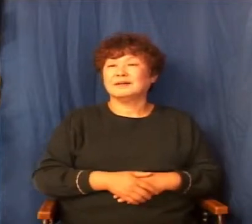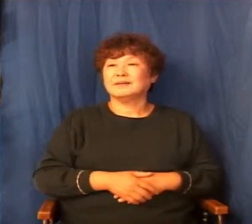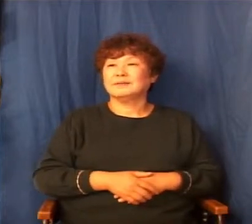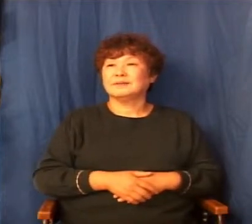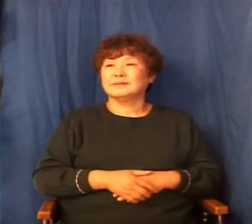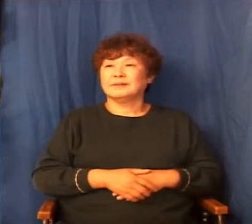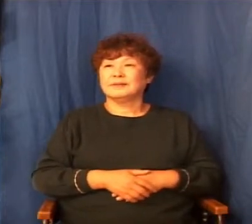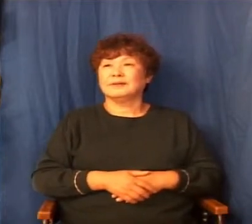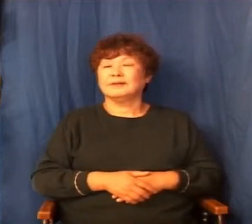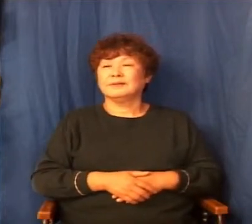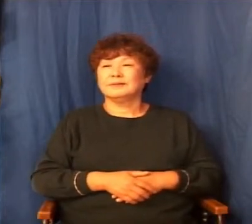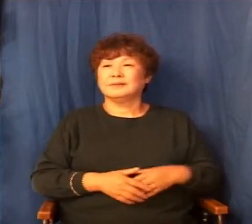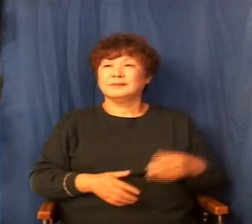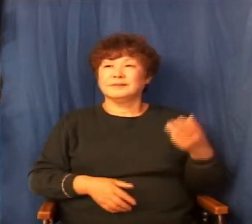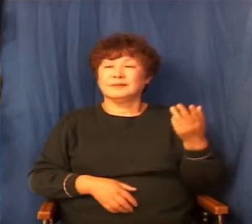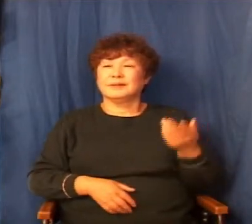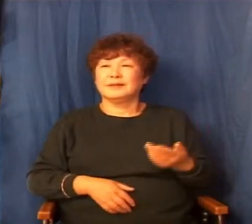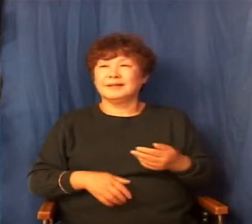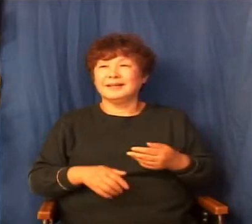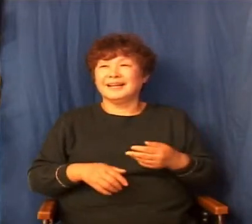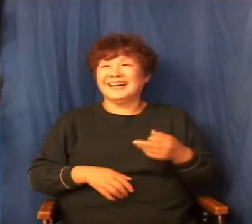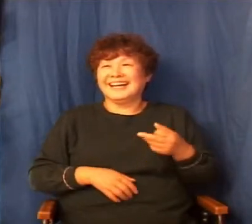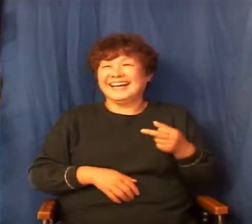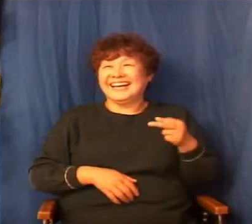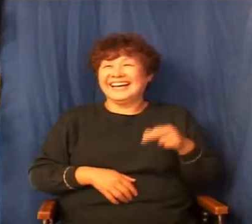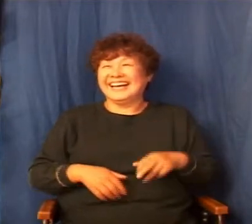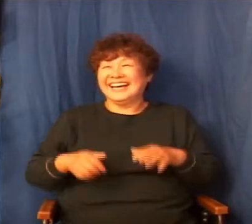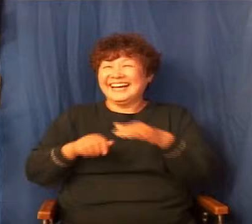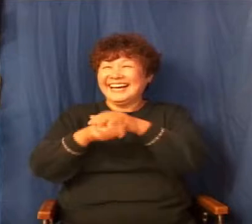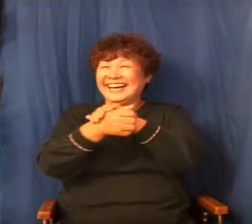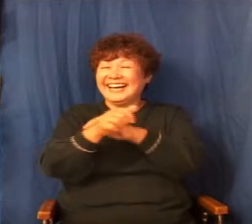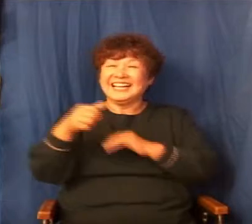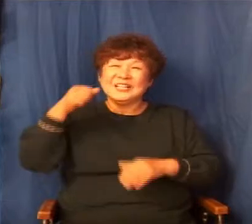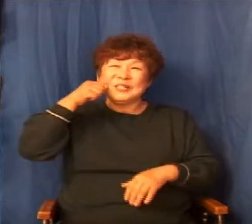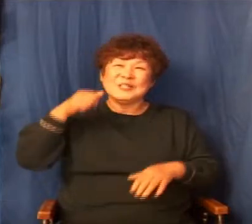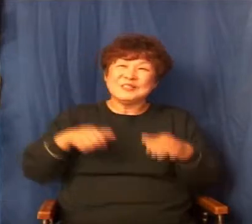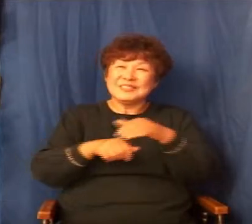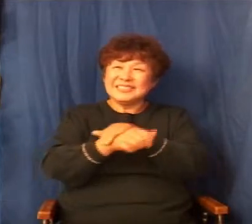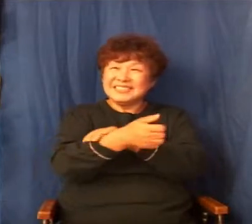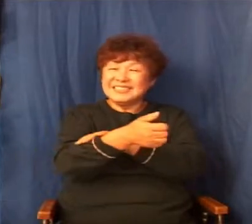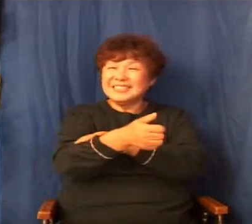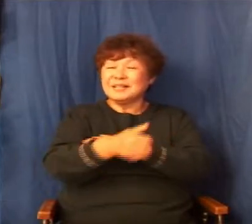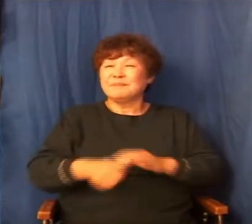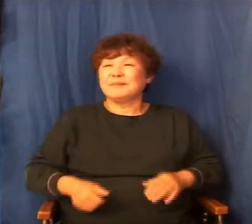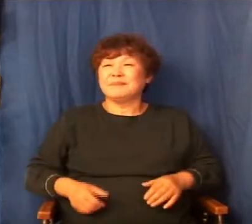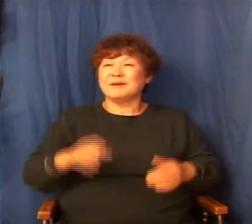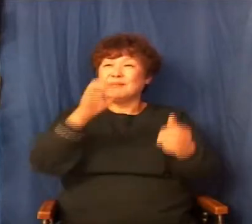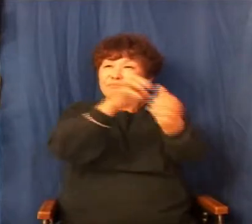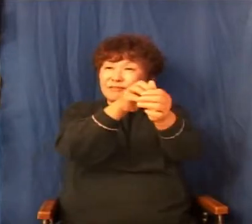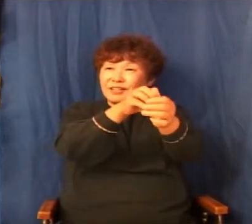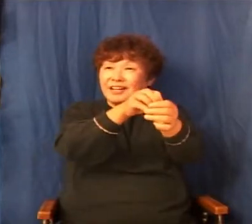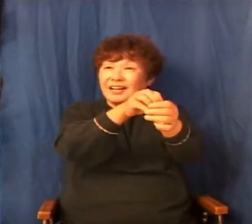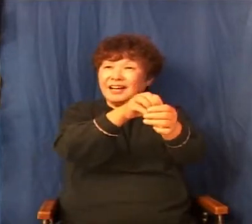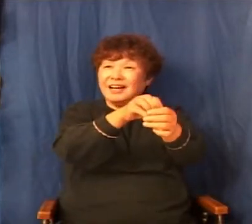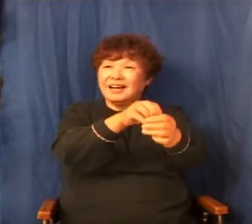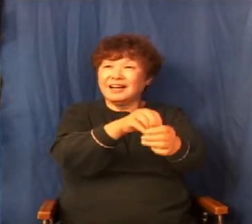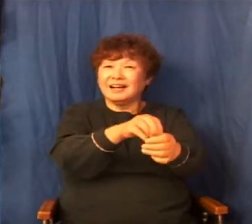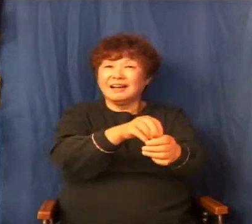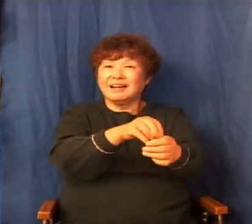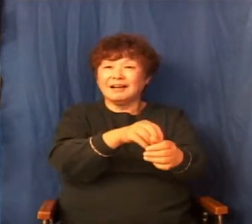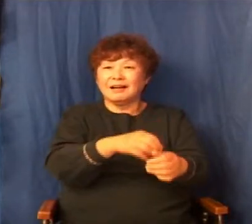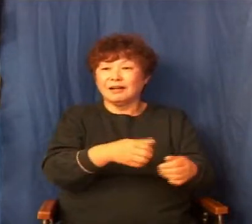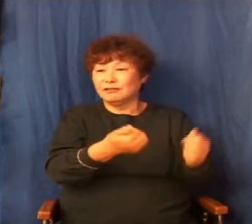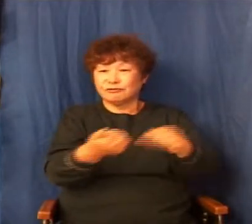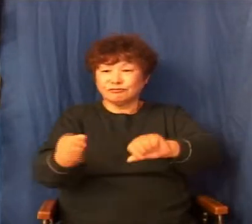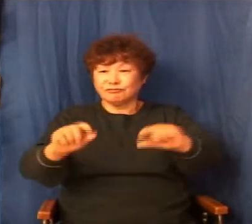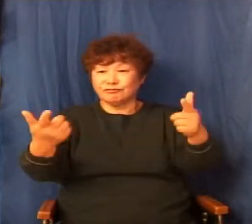세잖아요 7.4 이런 거 한번 물리면 7발짝도 못 가서 죽는다는 그런 뱀에 물렸는데 이 사람 꿈쩍도